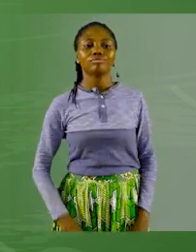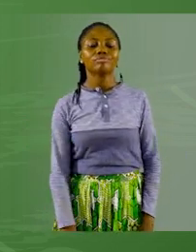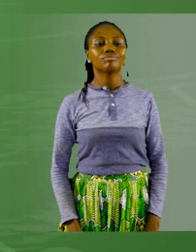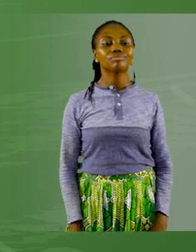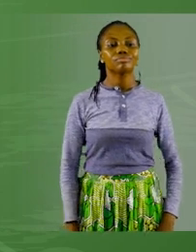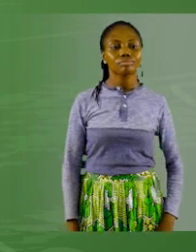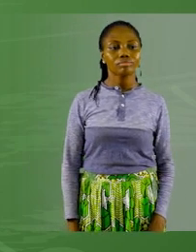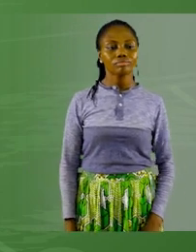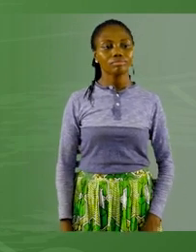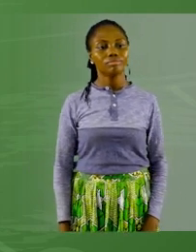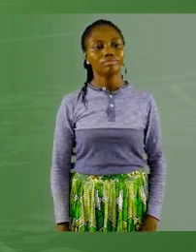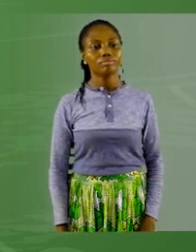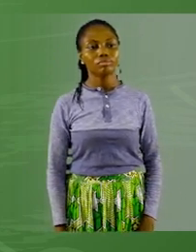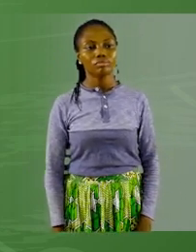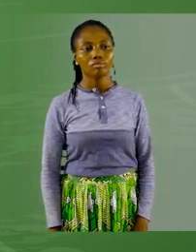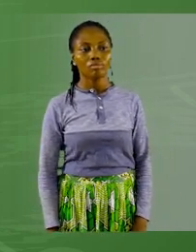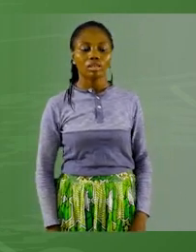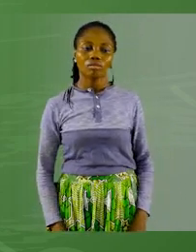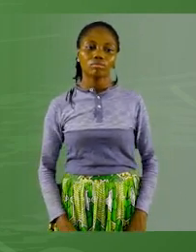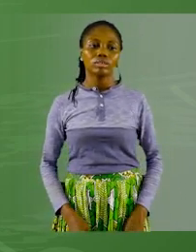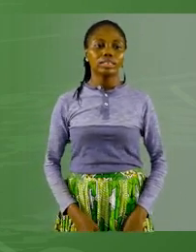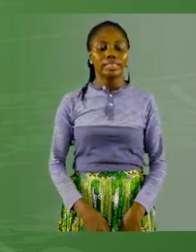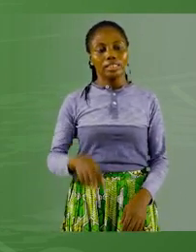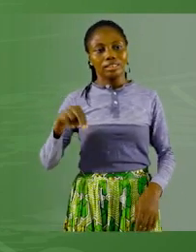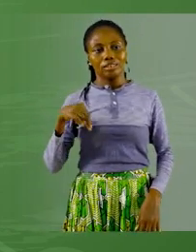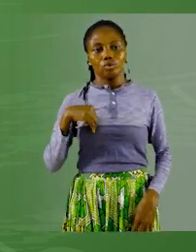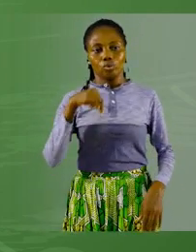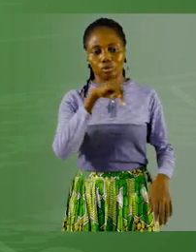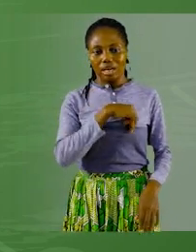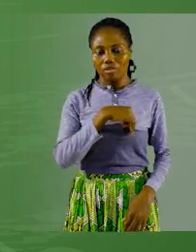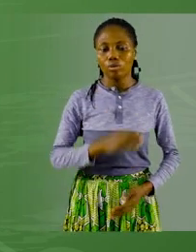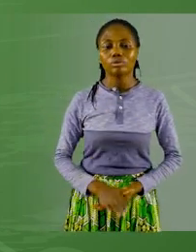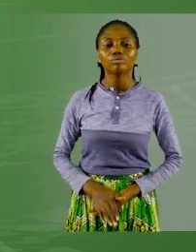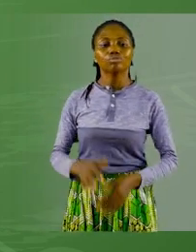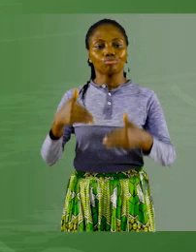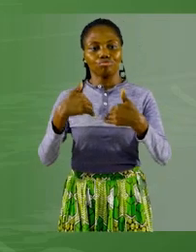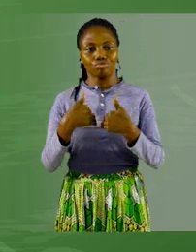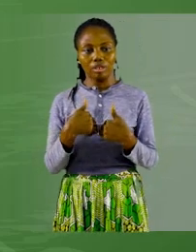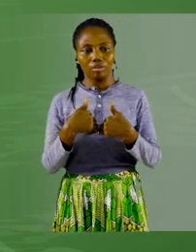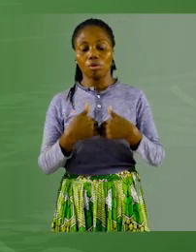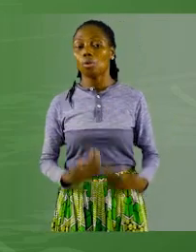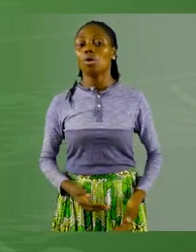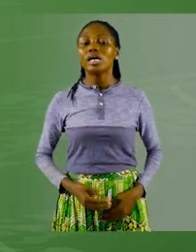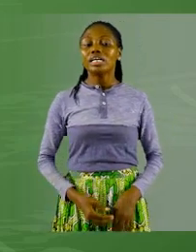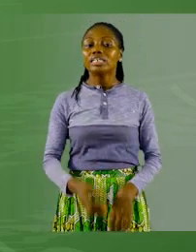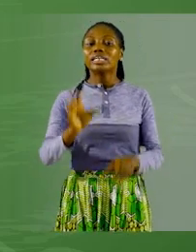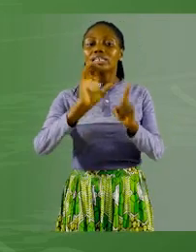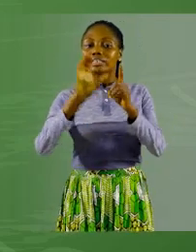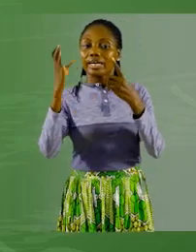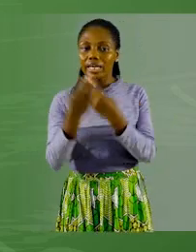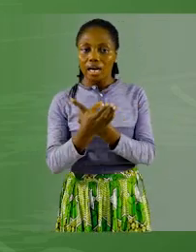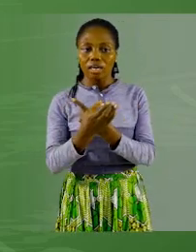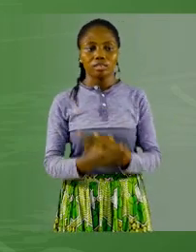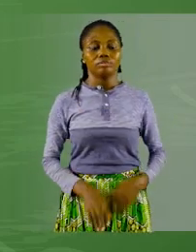Il y a, comme ce que nous venons de voir, il y a des cas dans lesquels l'adjectif de